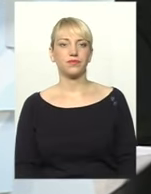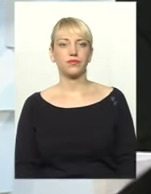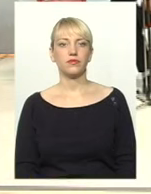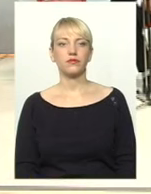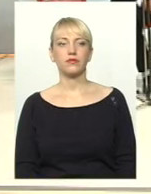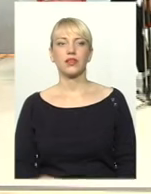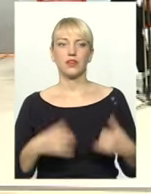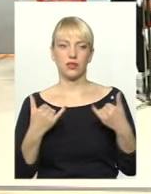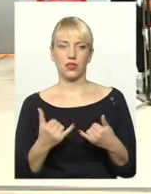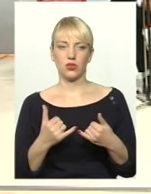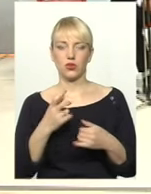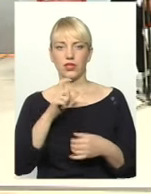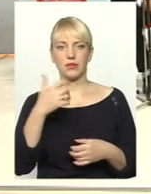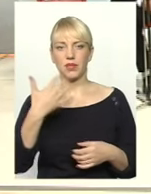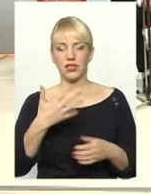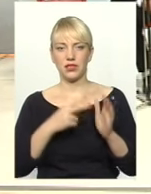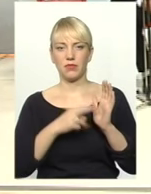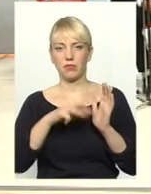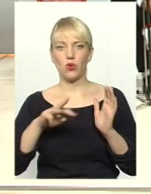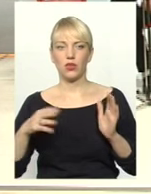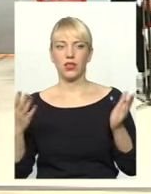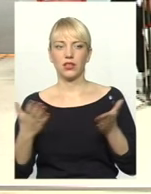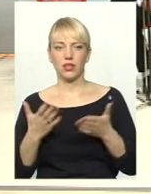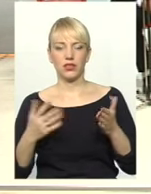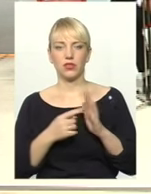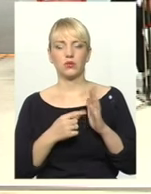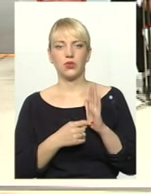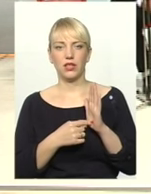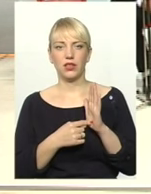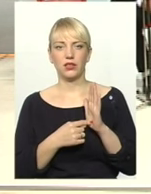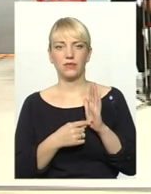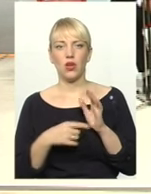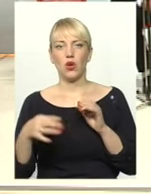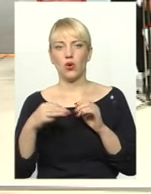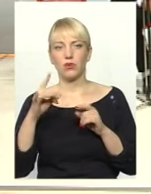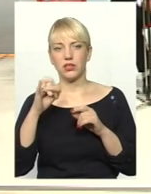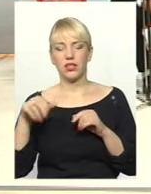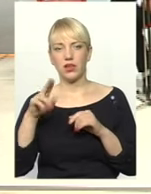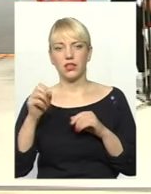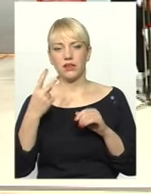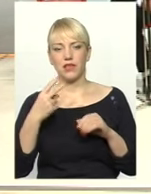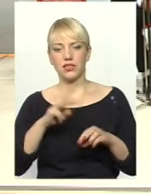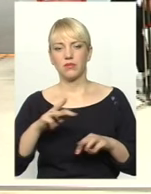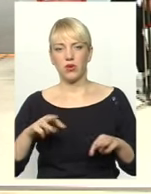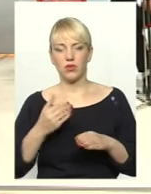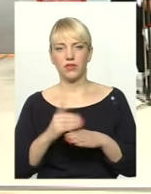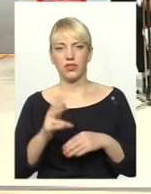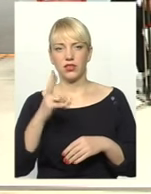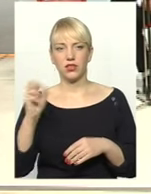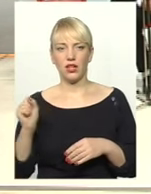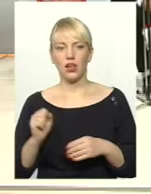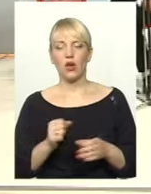На сьогодні із 57 мільйонів, які розподіляла обласна рада, сьогодні 20 мільйонів виділено на